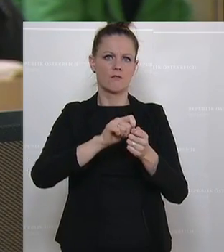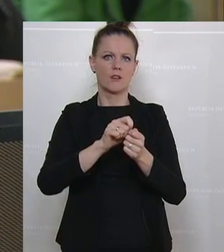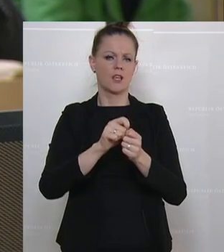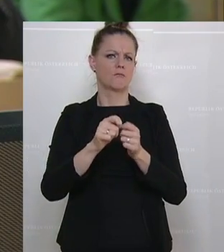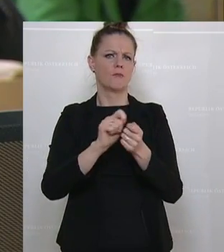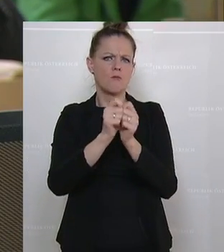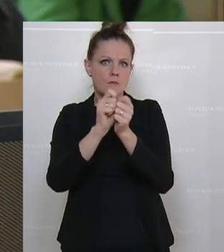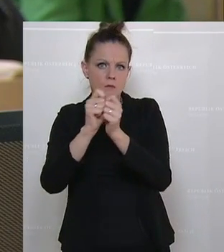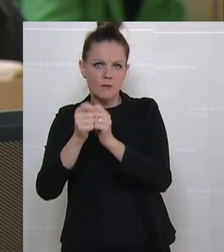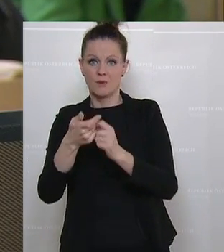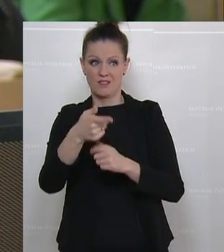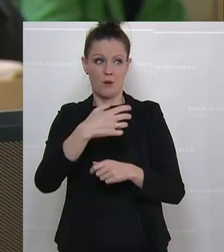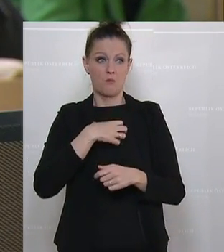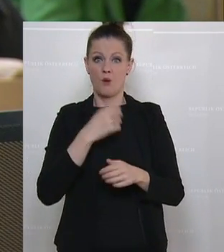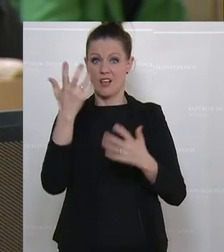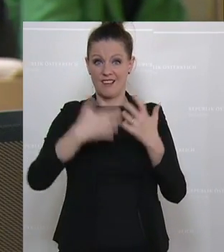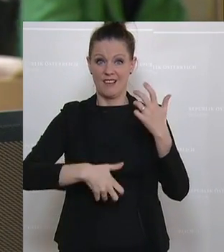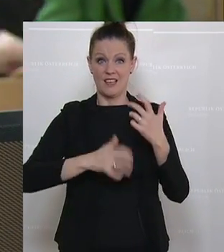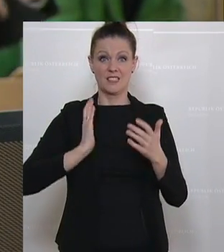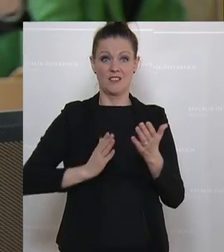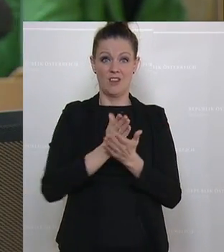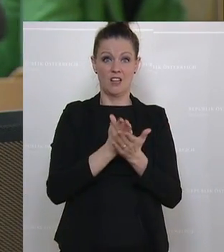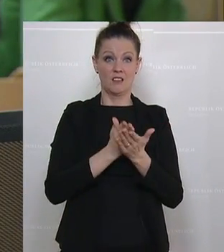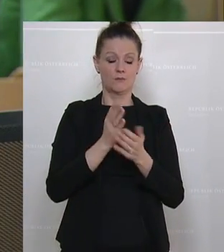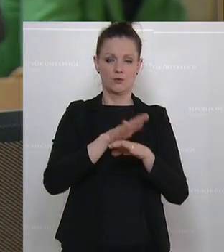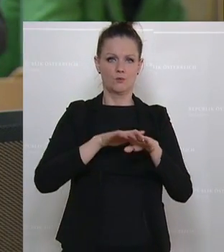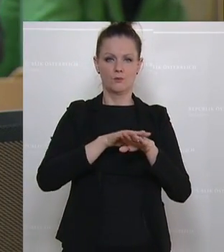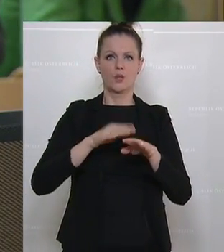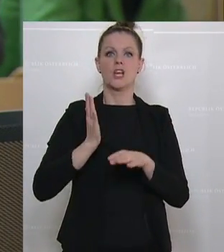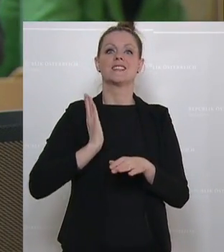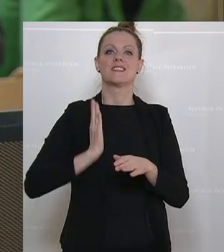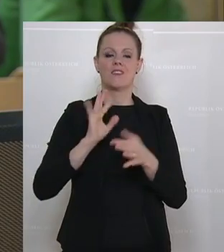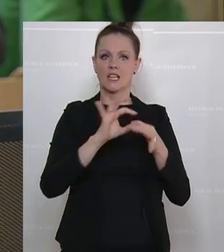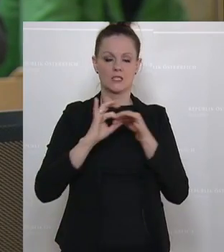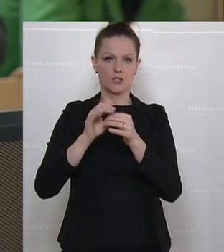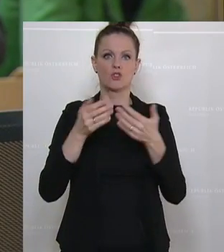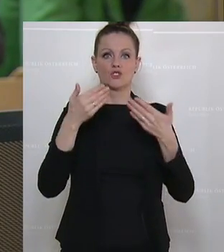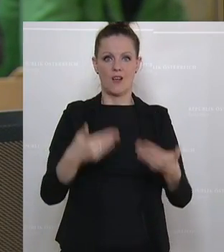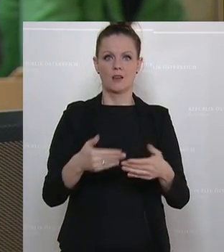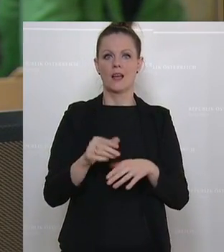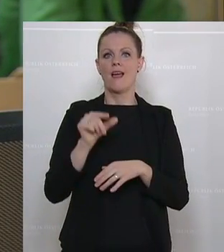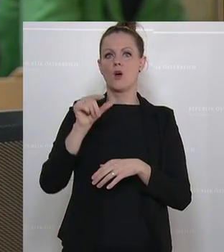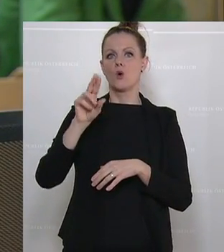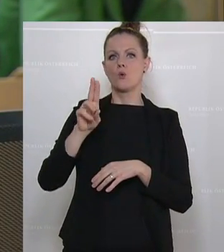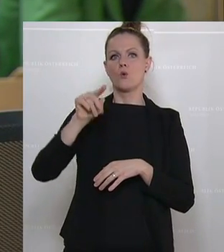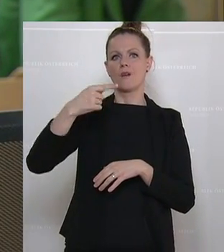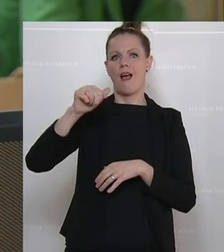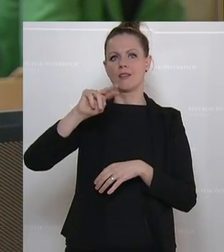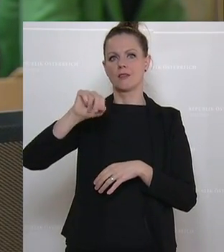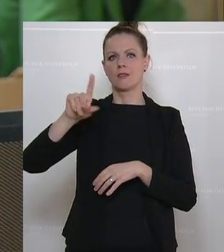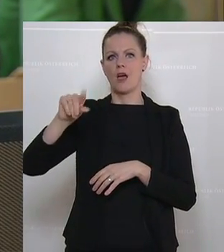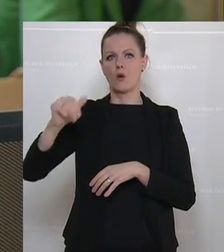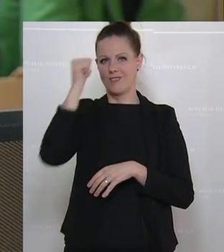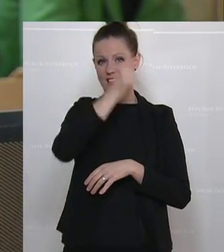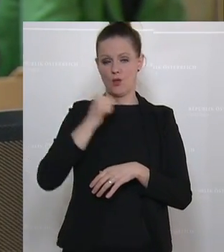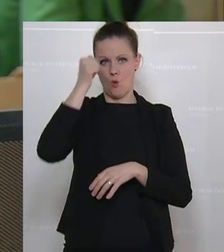oder Bürgerkrieg führen, extrem schwach. Und die beiden Länder, die die höchsten Hilfen erhalten, sind Uganda und Äthiopien. Und das sind genau